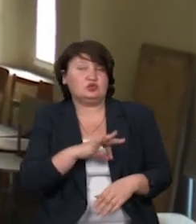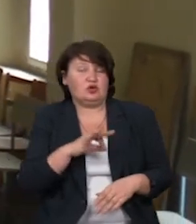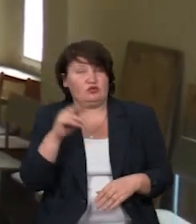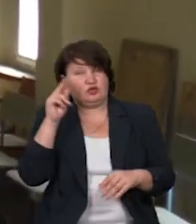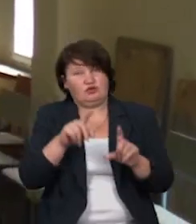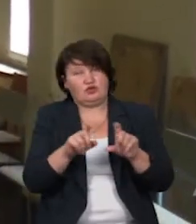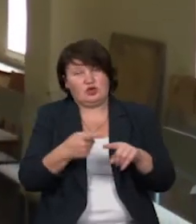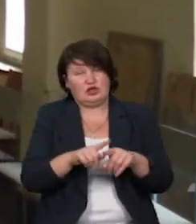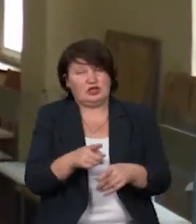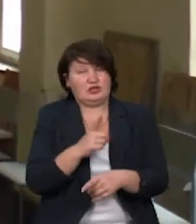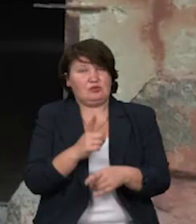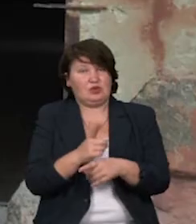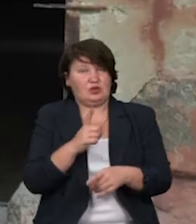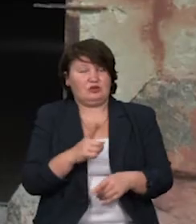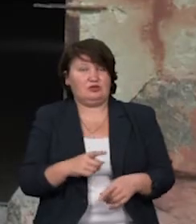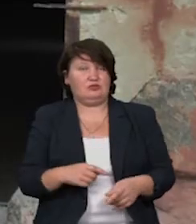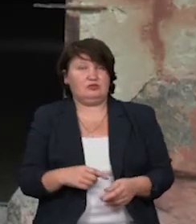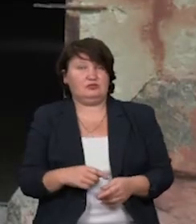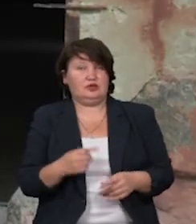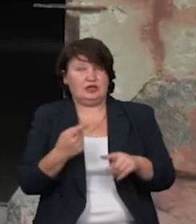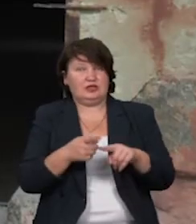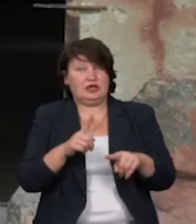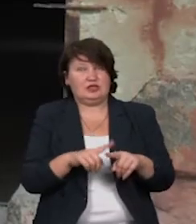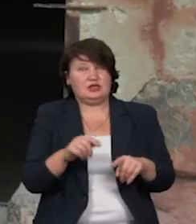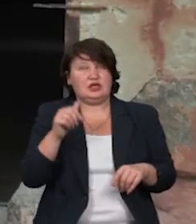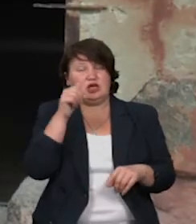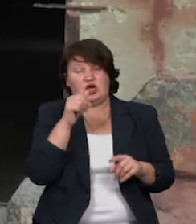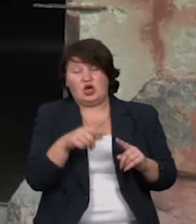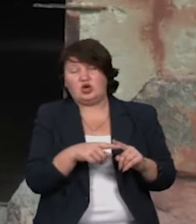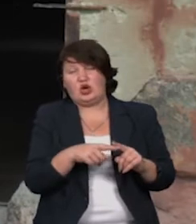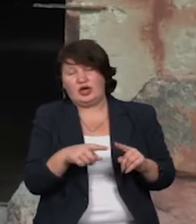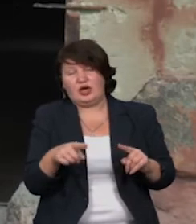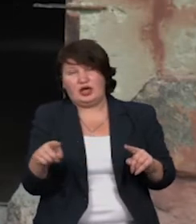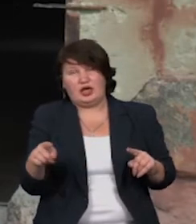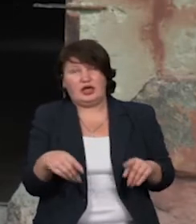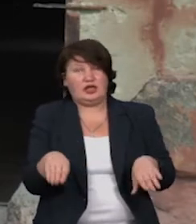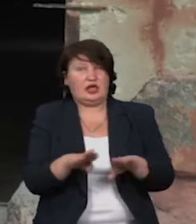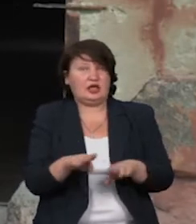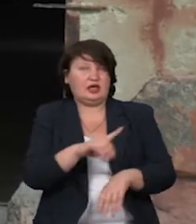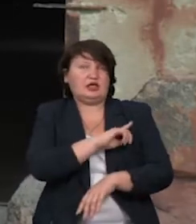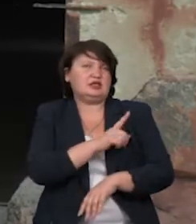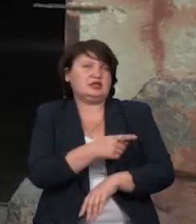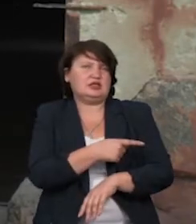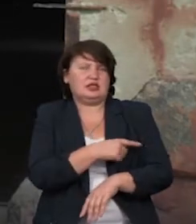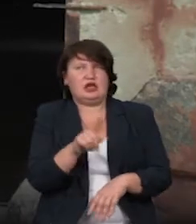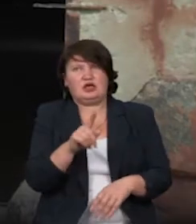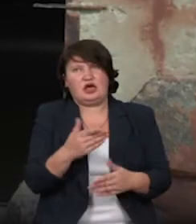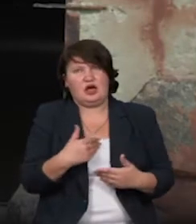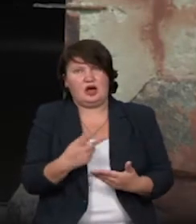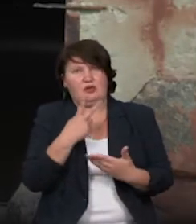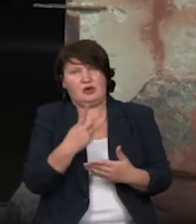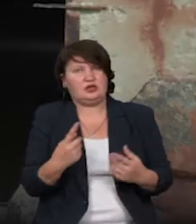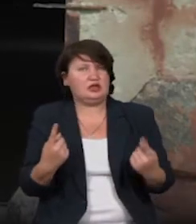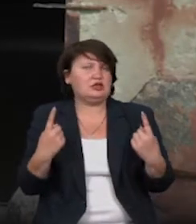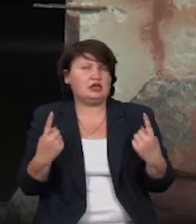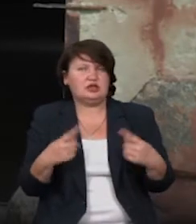заборонено. За ці роки таких сильних, я спостерігаю, значних